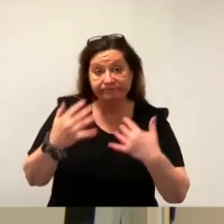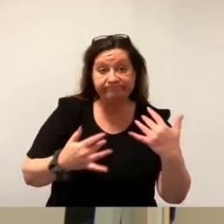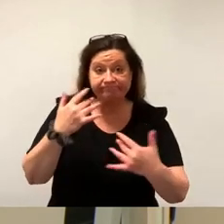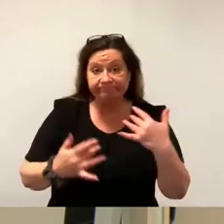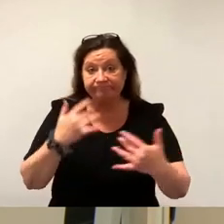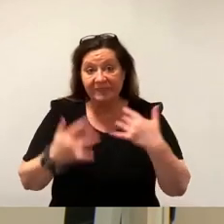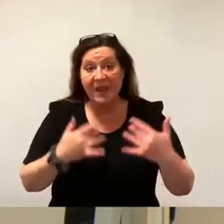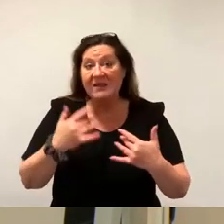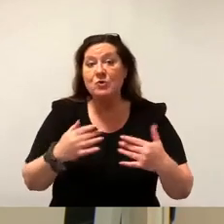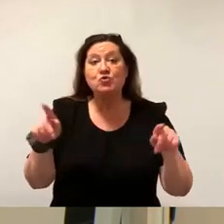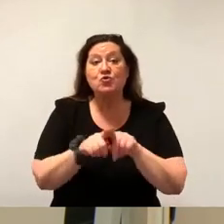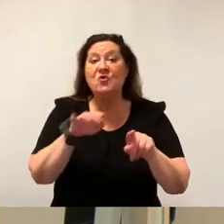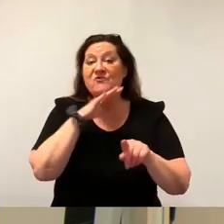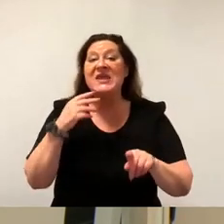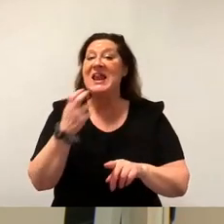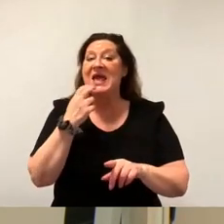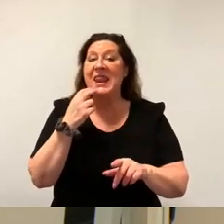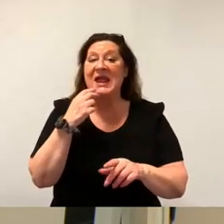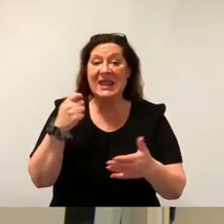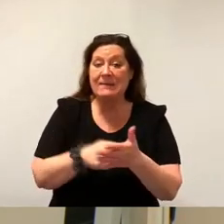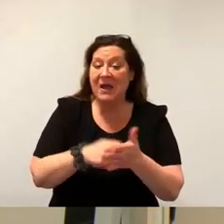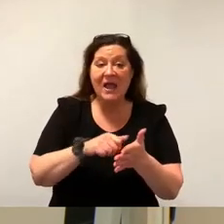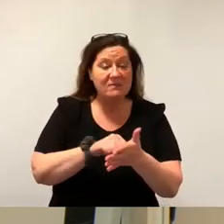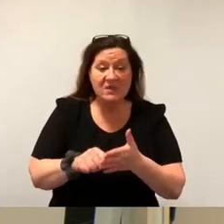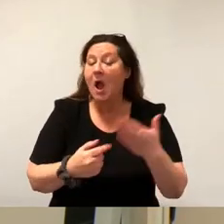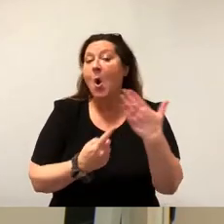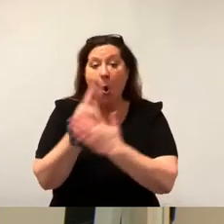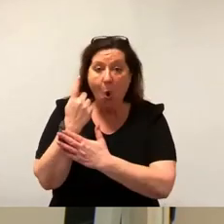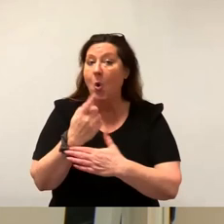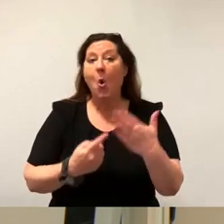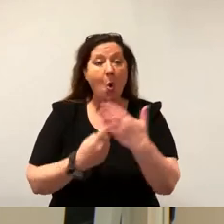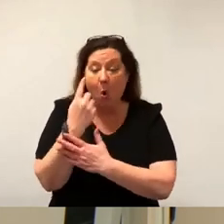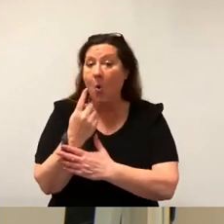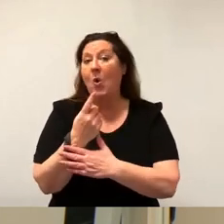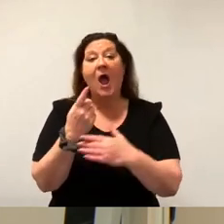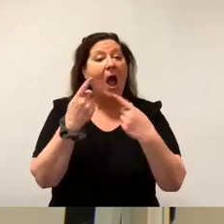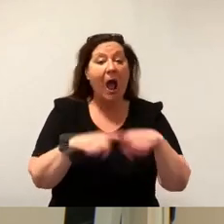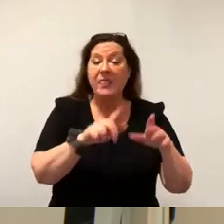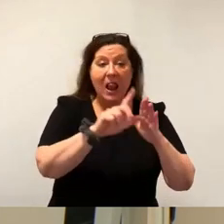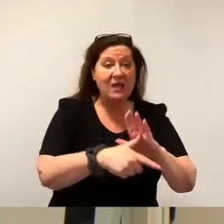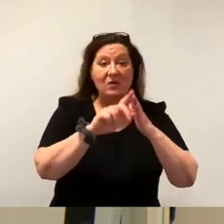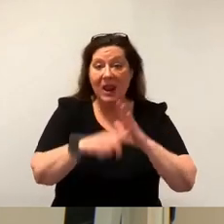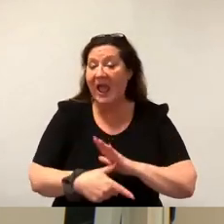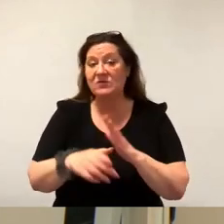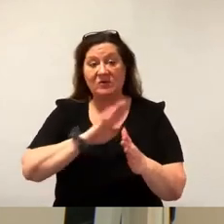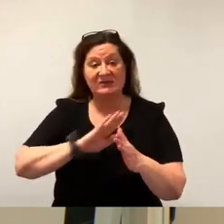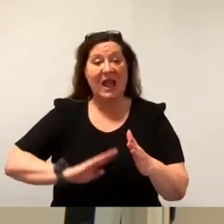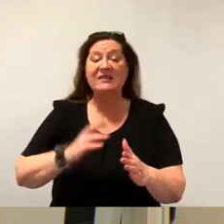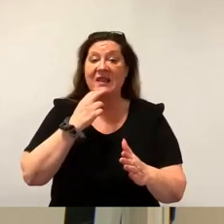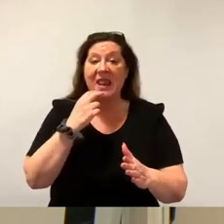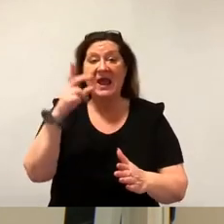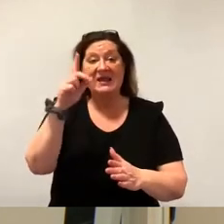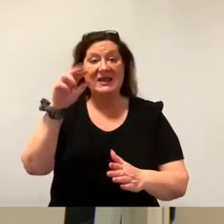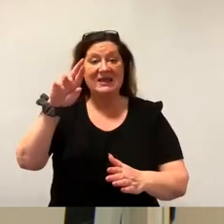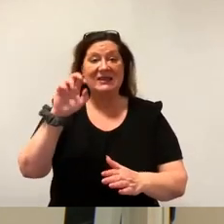zu viele Energiepreise. Wir zahlen viel zu hohe Preise für andere Leistungen der Sachsen Energie und Drehwerk. Und dieser